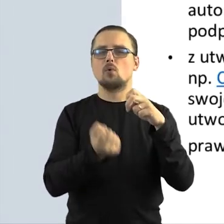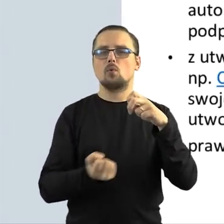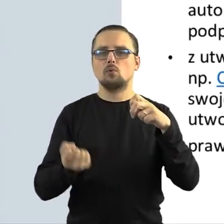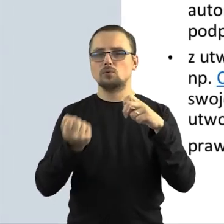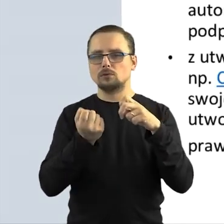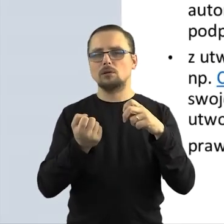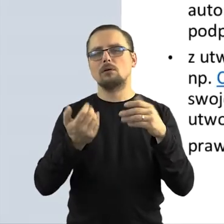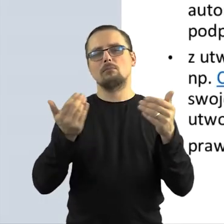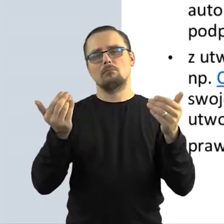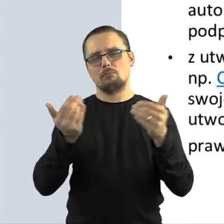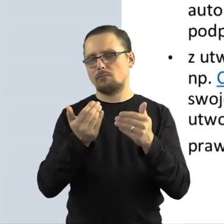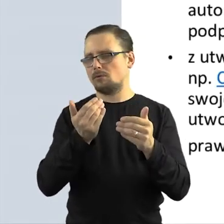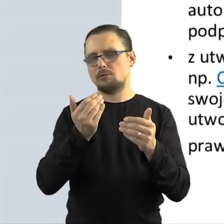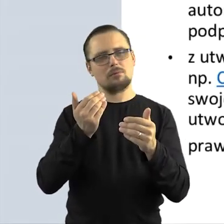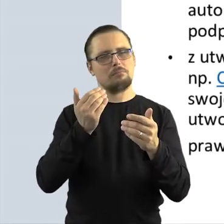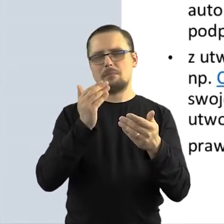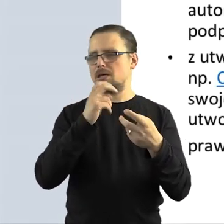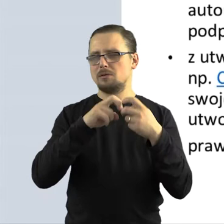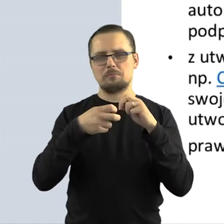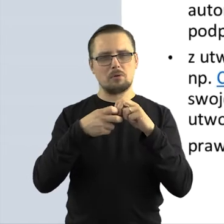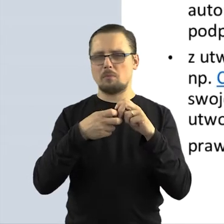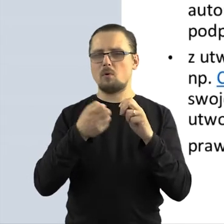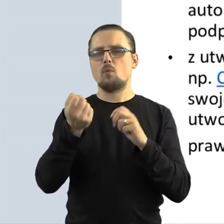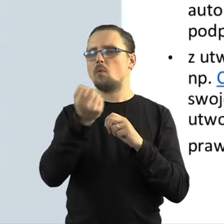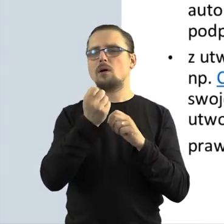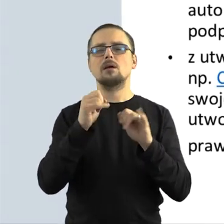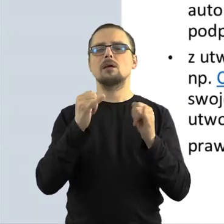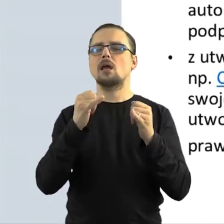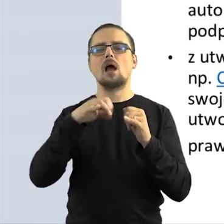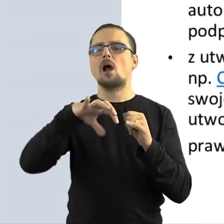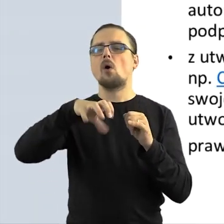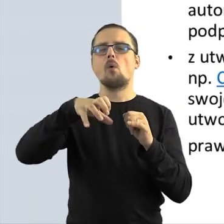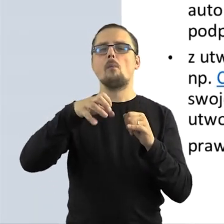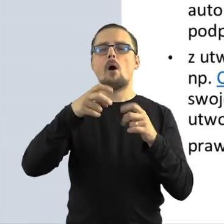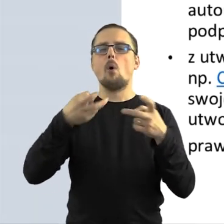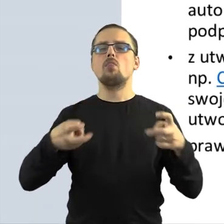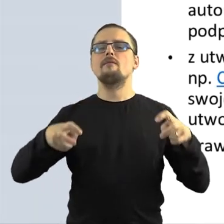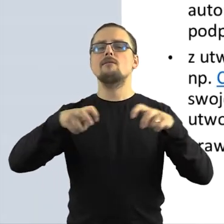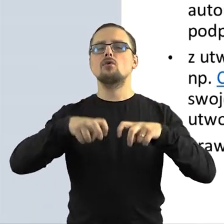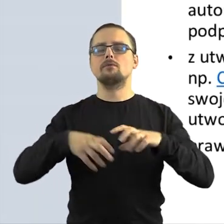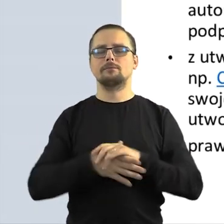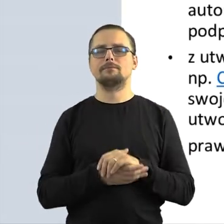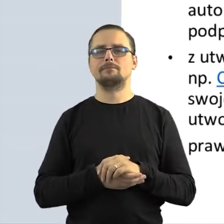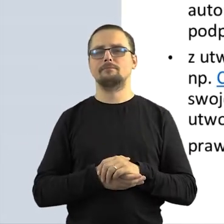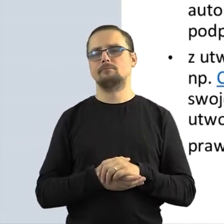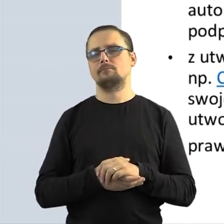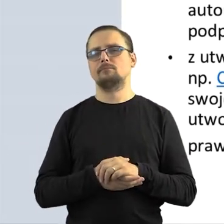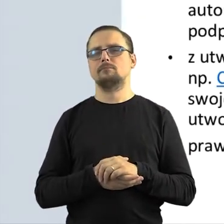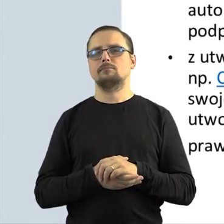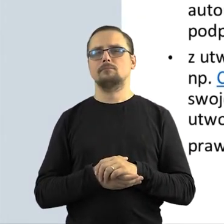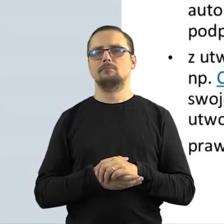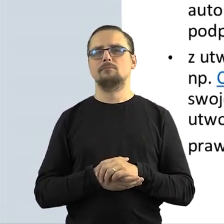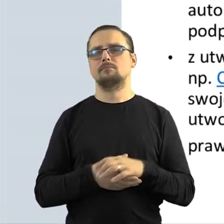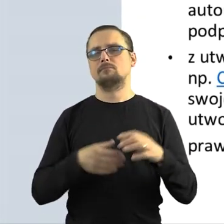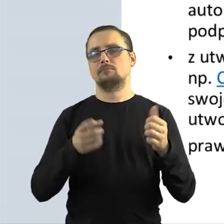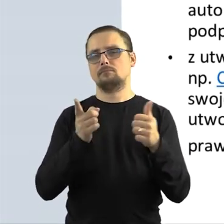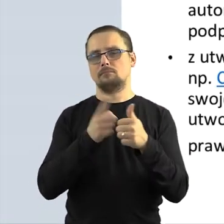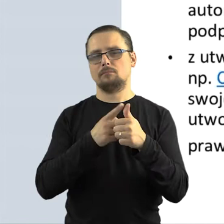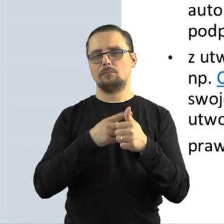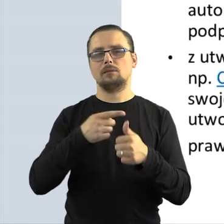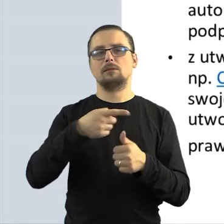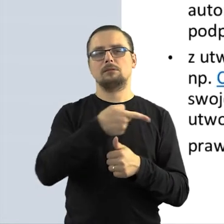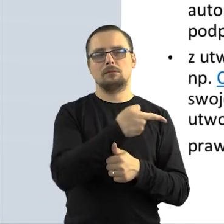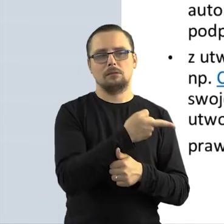zasada generalna, mogą śmiało korzystać z następującej kategorii utworów. Po pierwsze oczywiście mogą Państwo